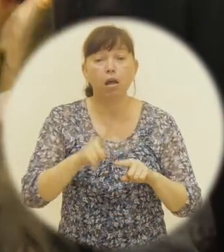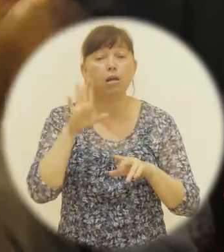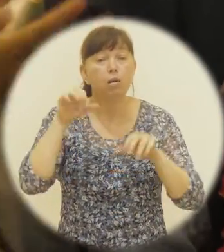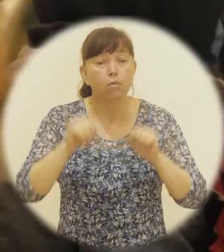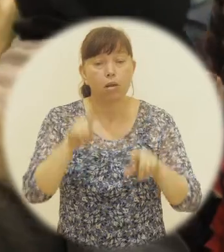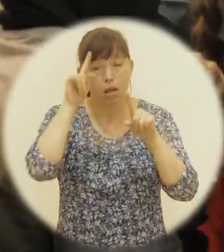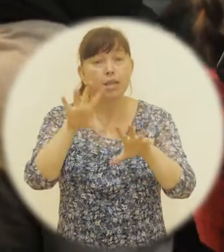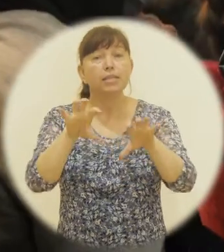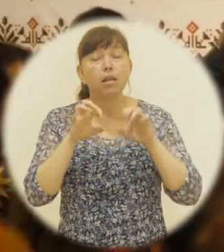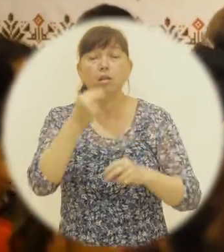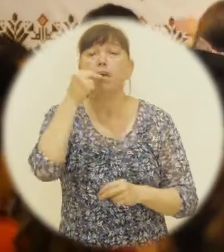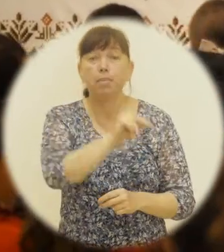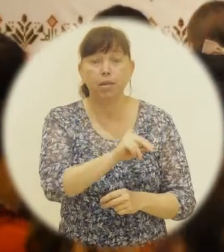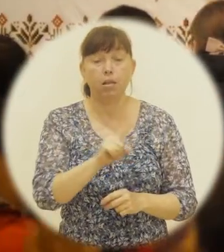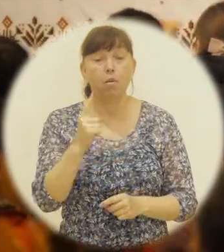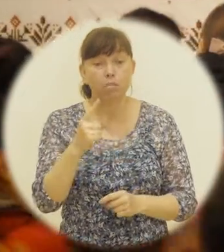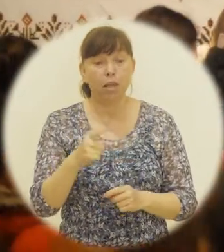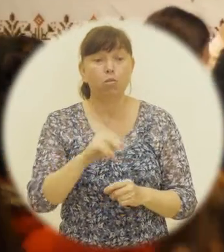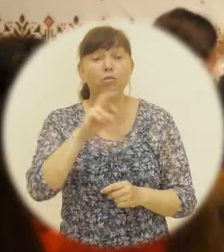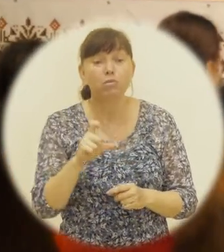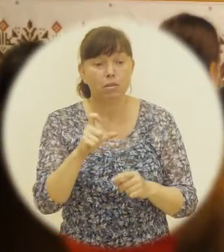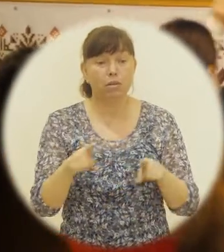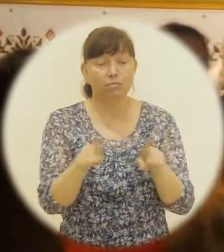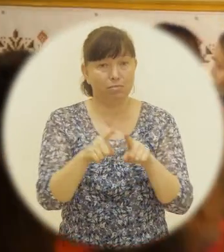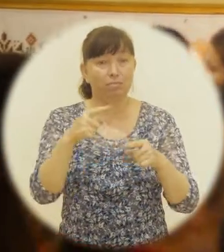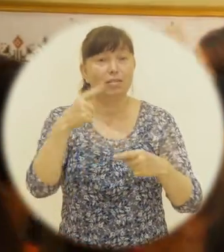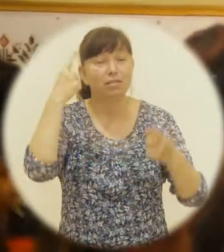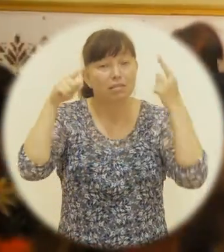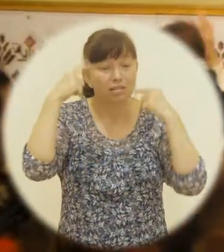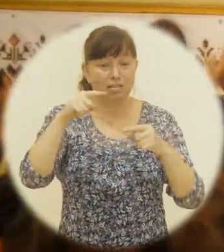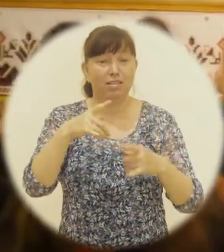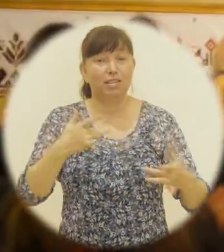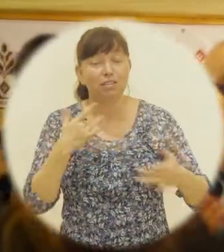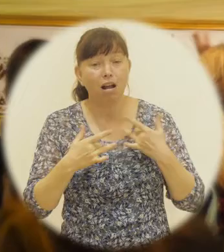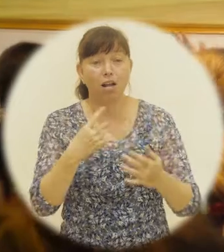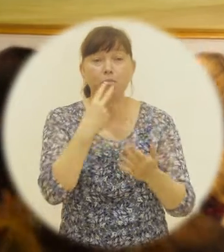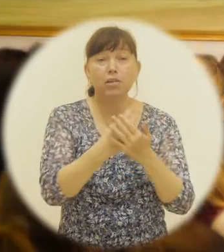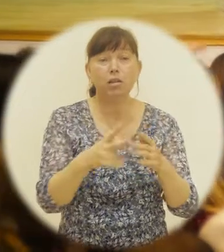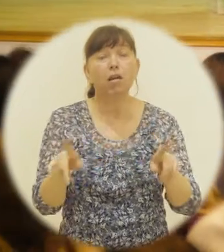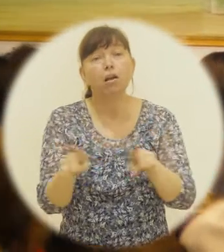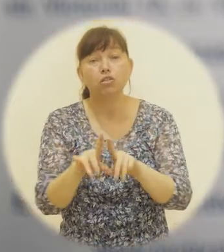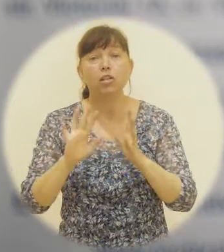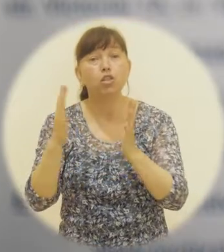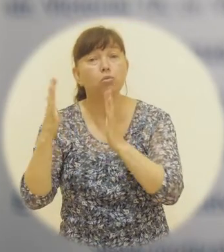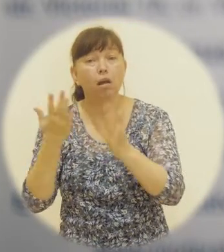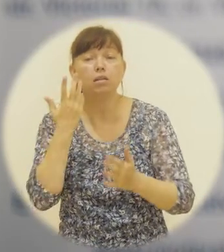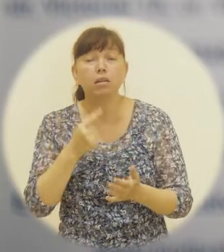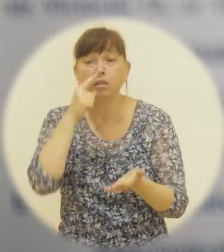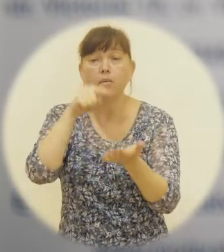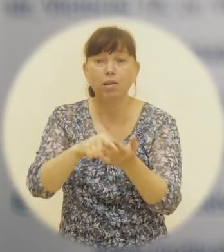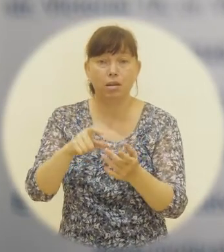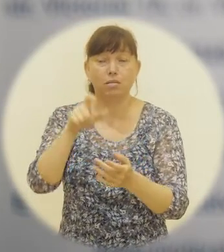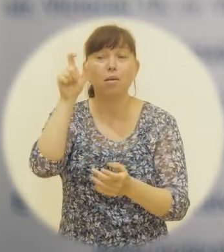care va fi înțeles mult mai bine, pentru că prin intermediul unei povești, a unui spectacol și prezentarea unor situații în care se află